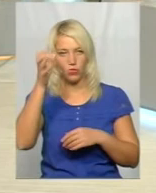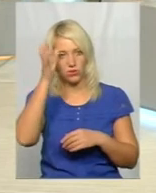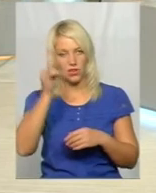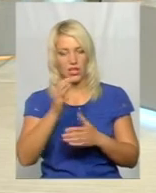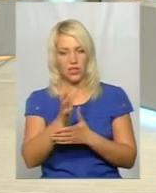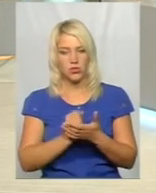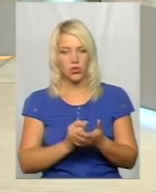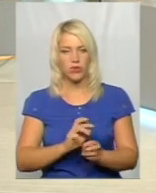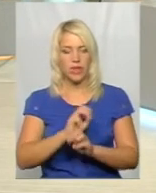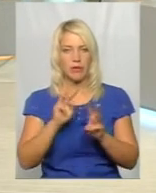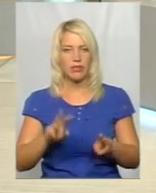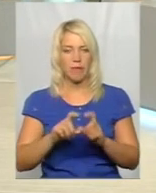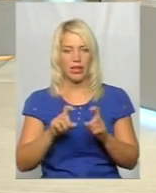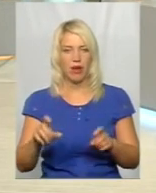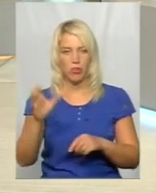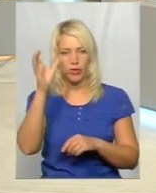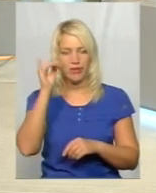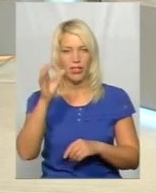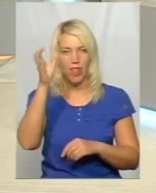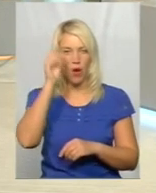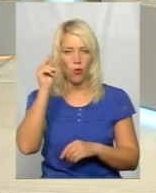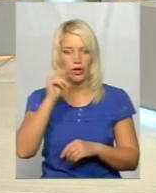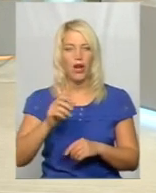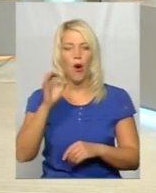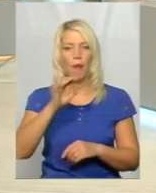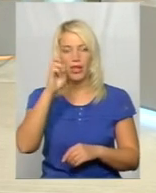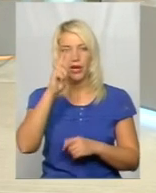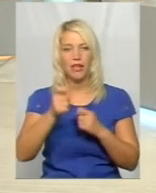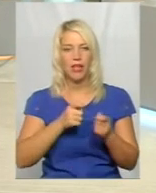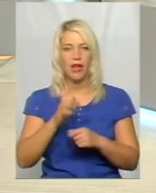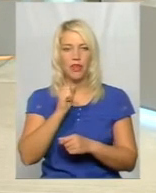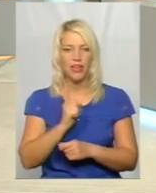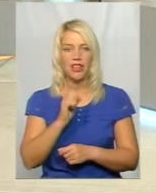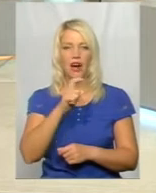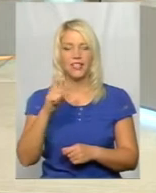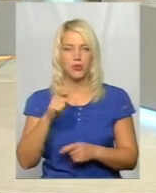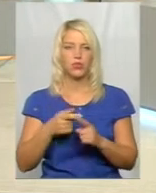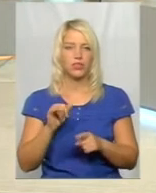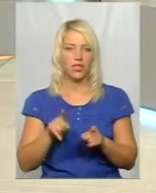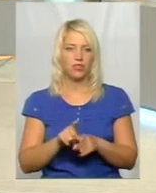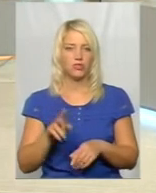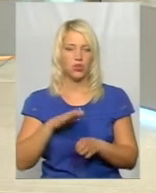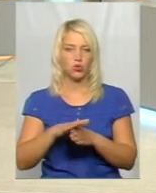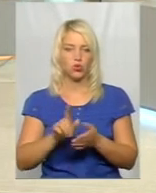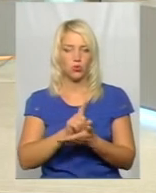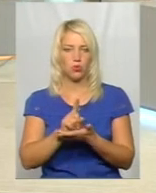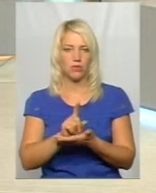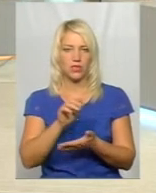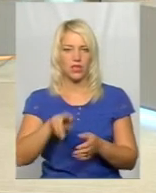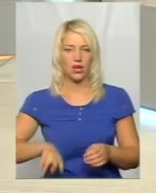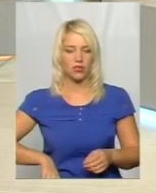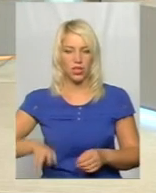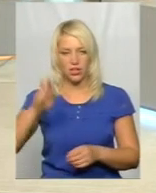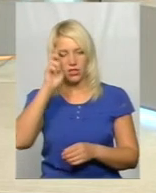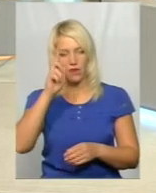ресурсного забезпечення Департаменту освіти і науки облдержадміністрації Антоніною Харчук та виконувачем обов'язків директора